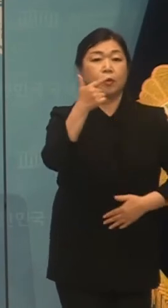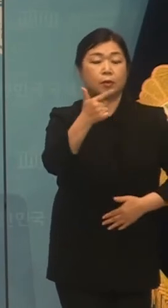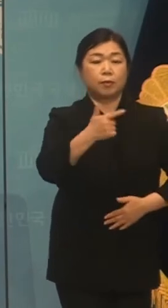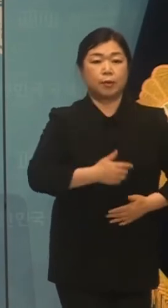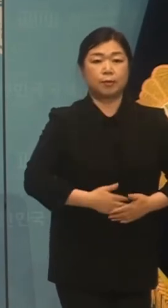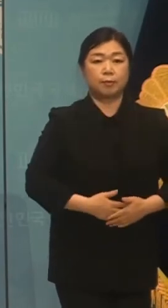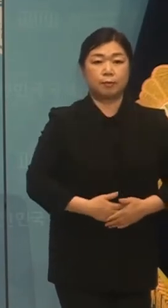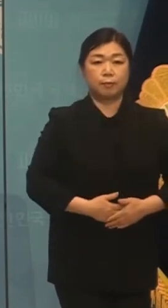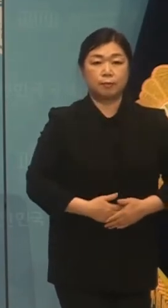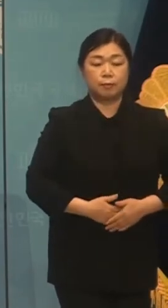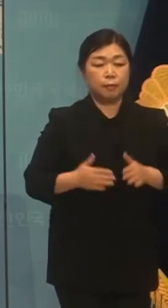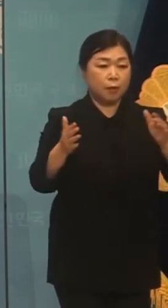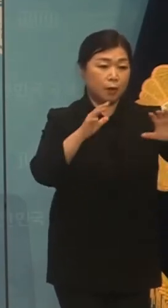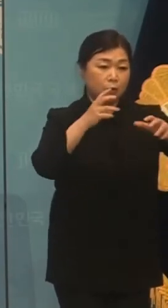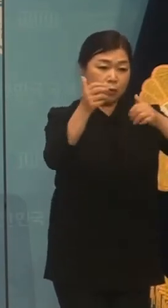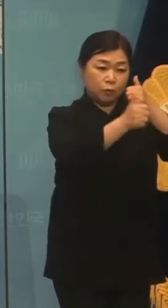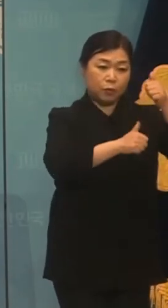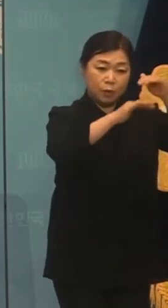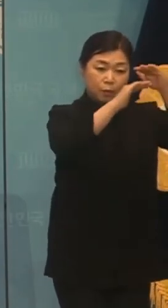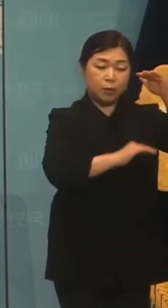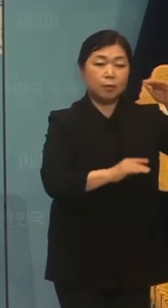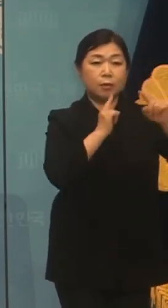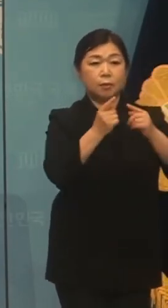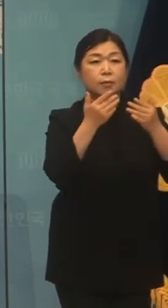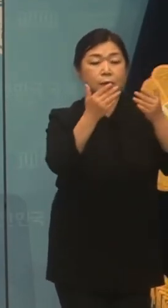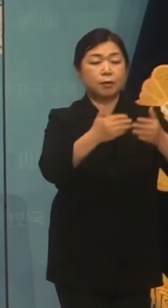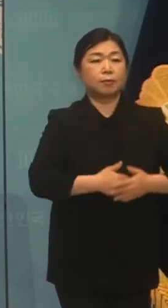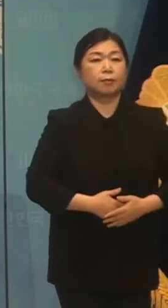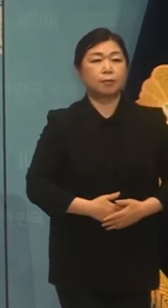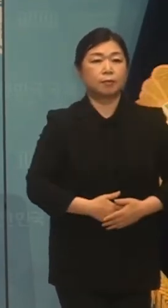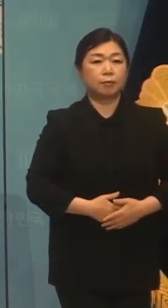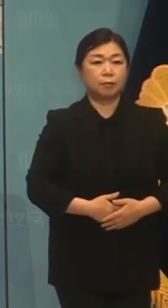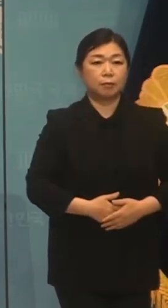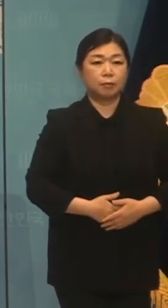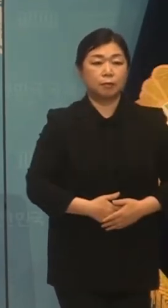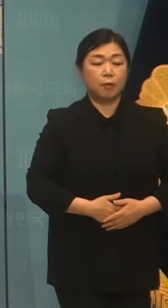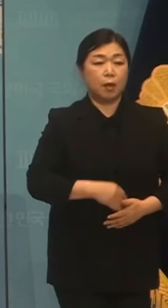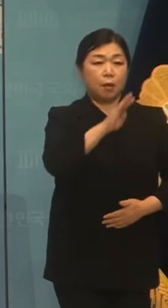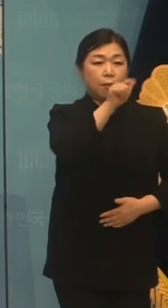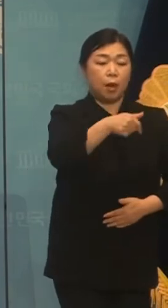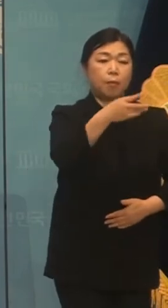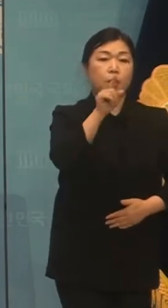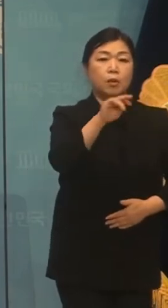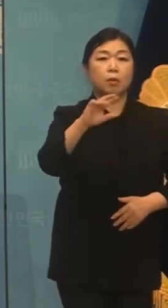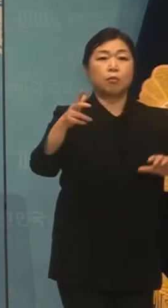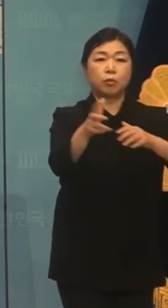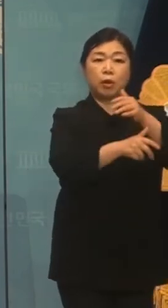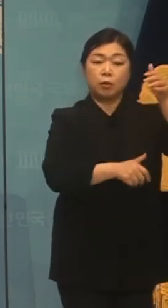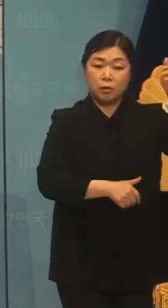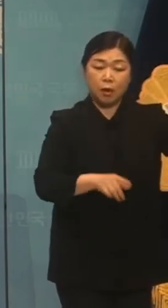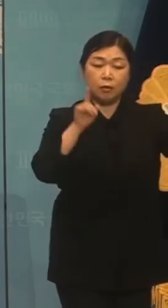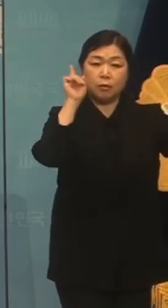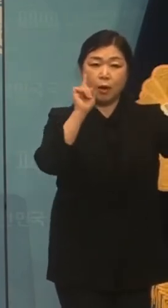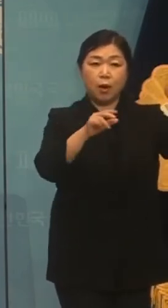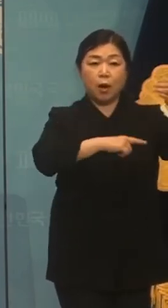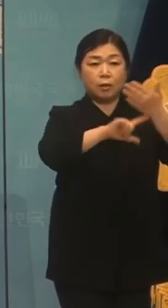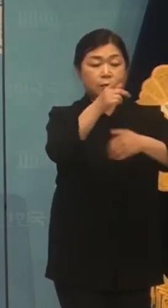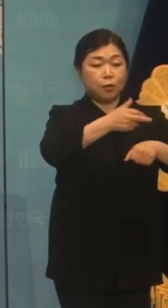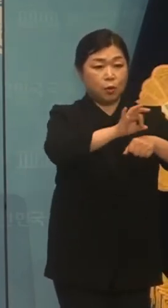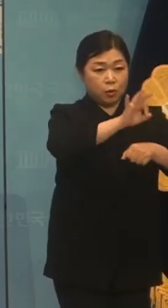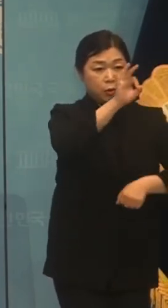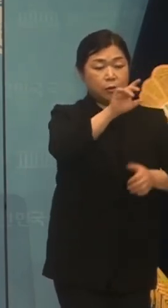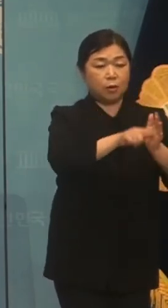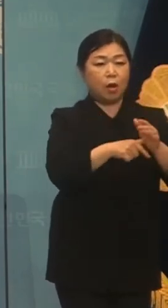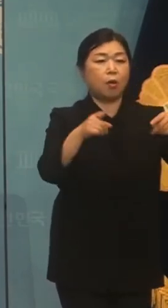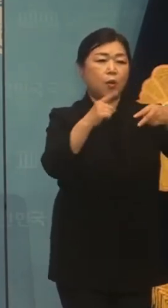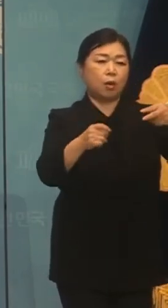다음은 국회 주요일정 말씀드리겠습니다. 박병석 국회의장은 내일 오전 10시에